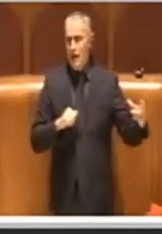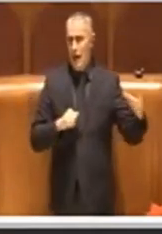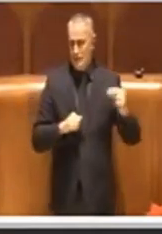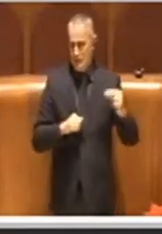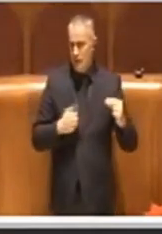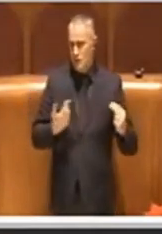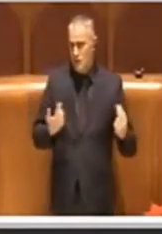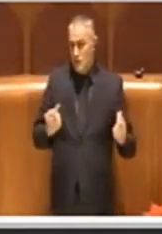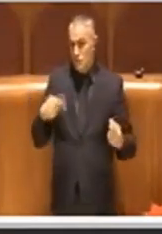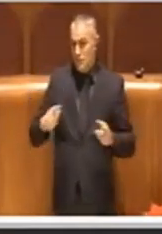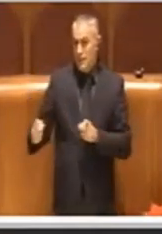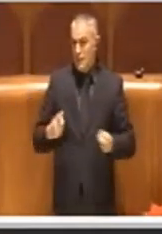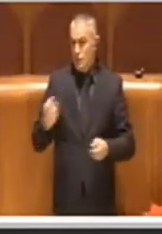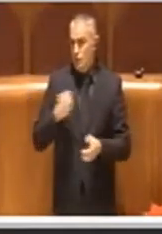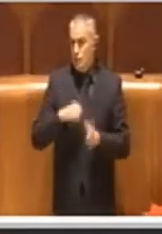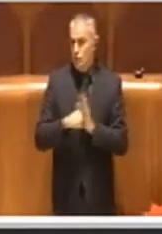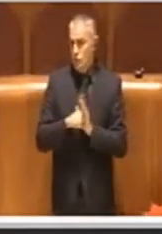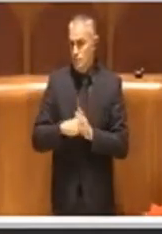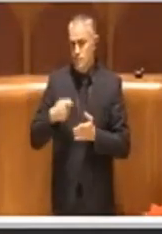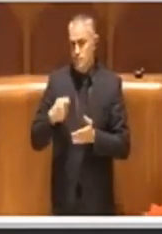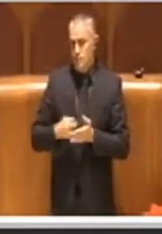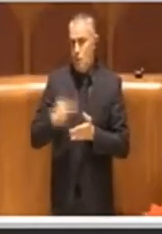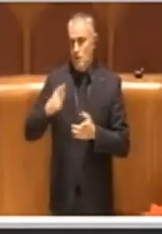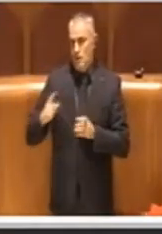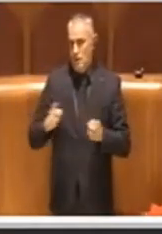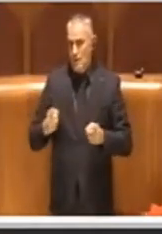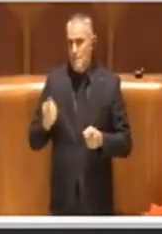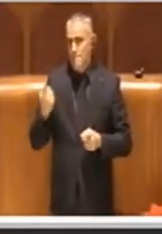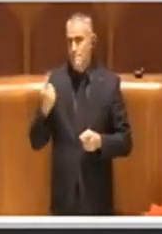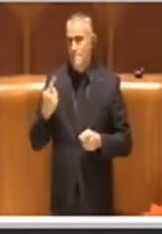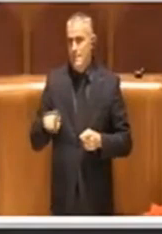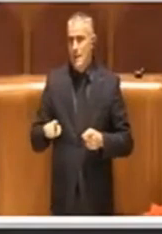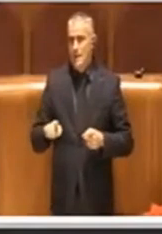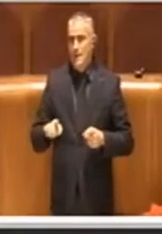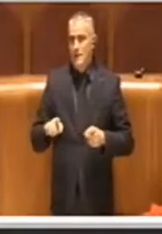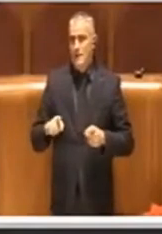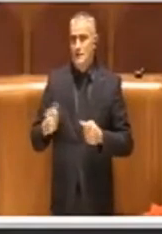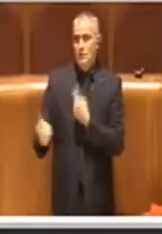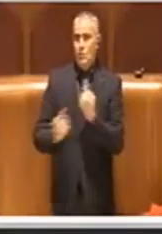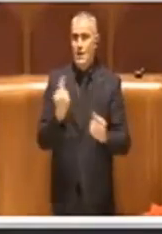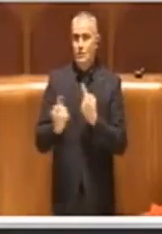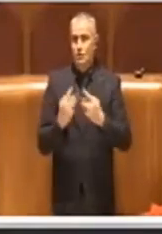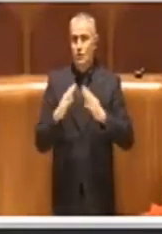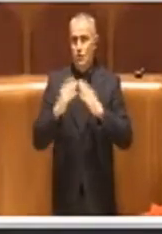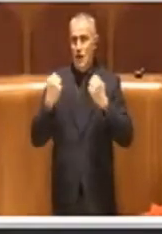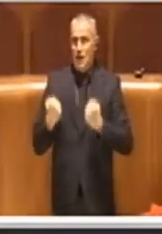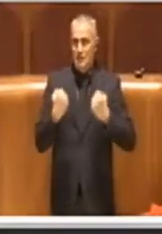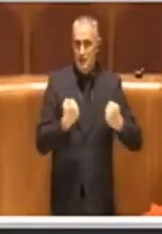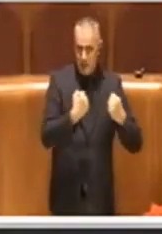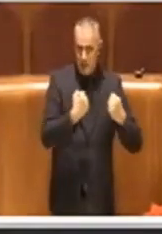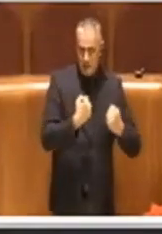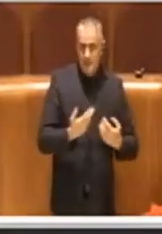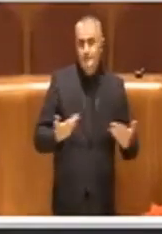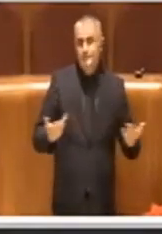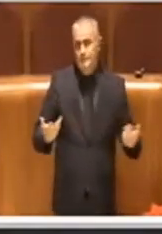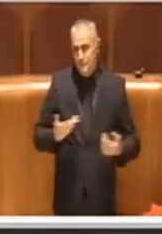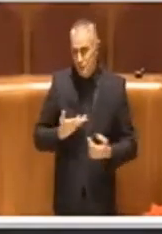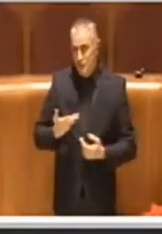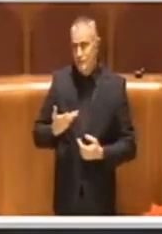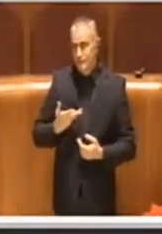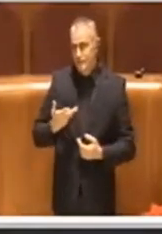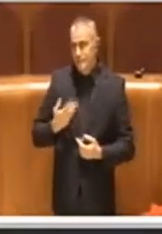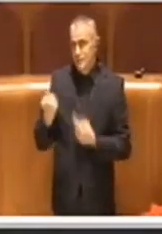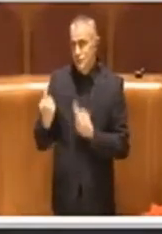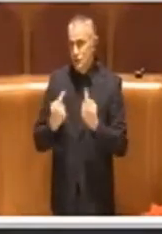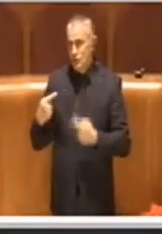è importante per quanto riguarda le politiche abitative, importante in modo negativo e diciamo che